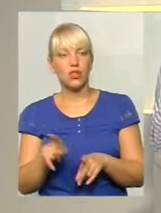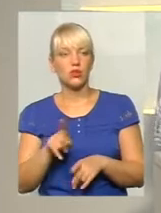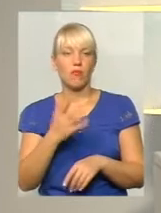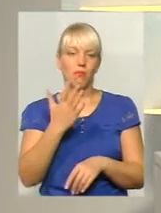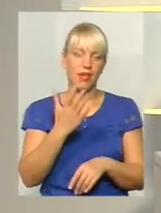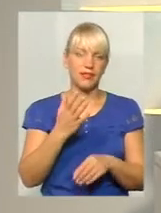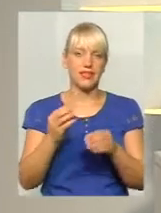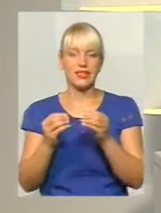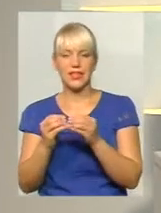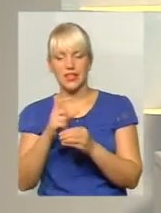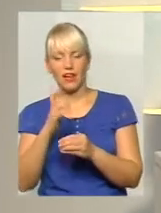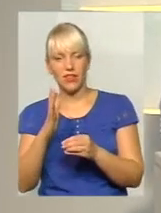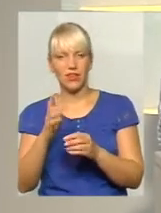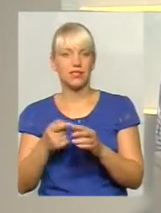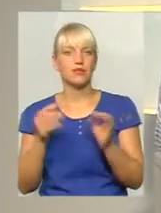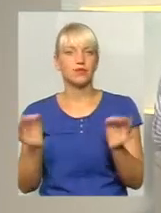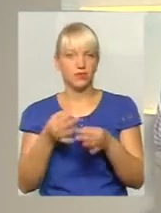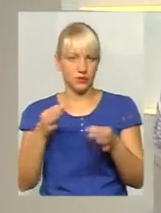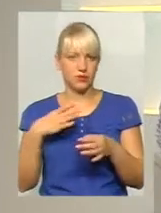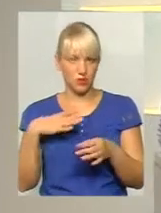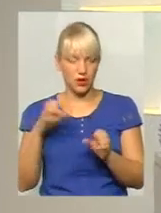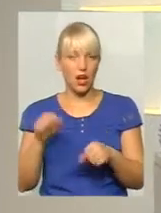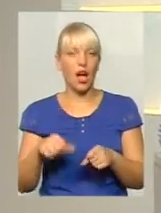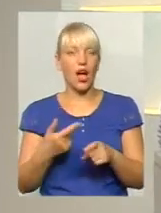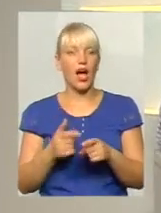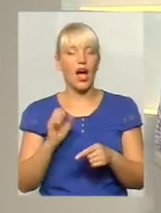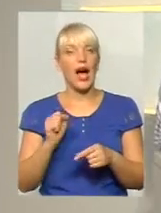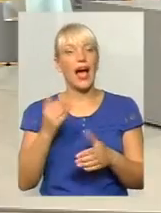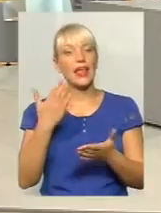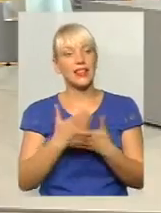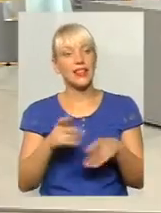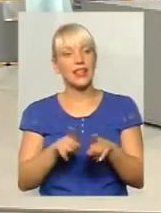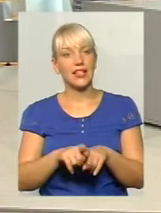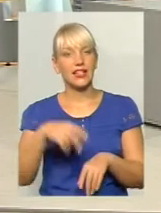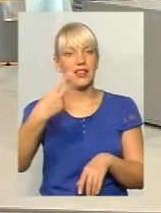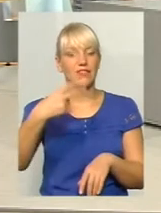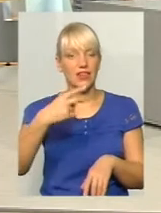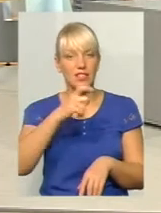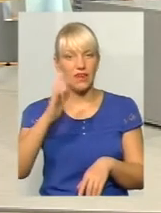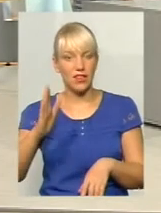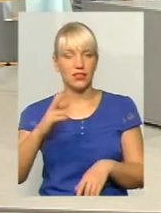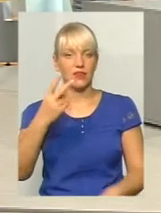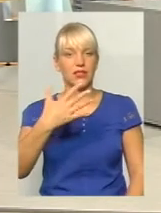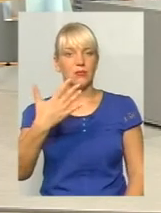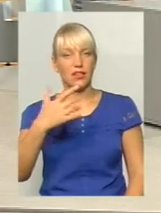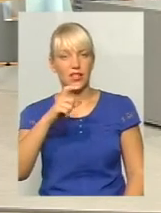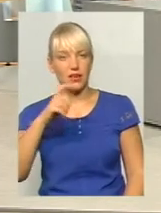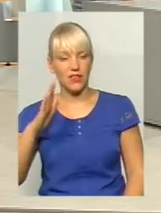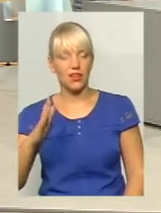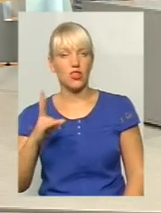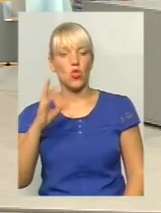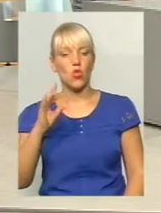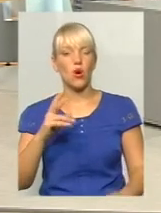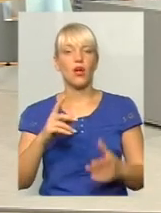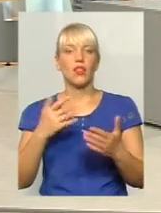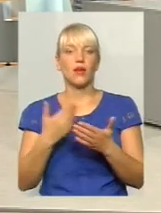це ще, ну, невелика різниця, між ними, і лише 5 хвилин. Але деякі маршрути, де є 20, 25 хвилин. Але чи не буде так, що потім все одно приїжджає